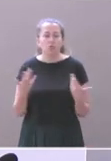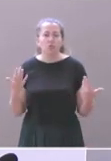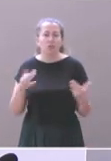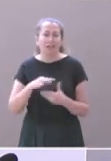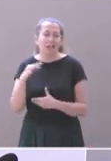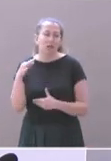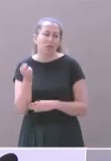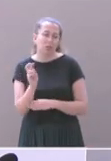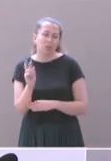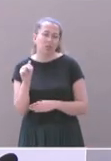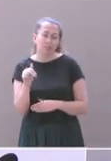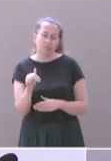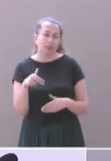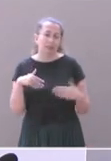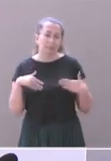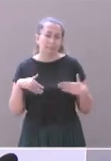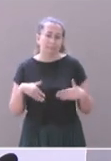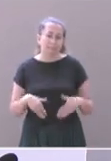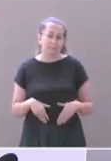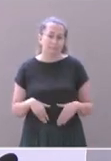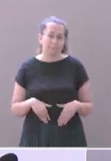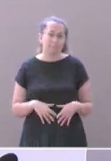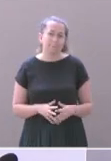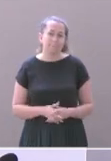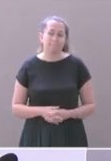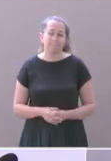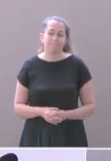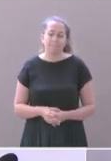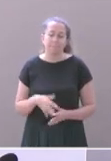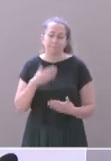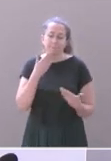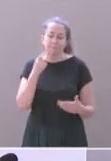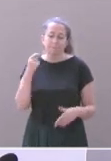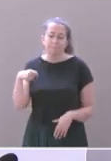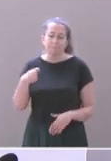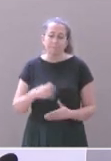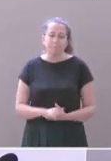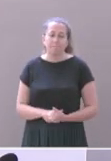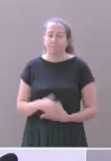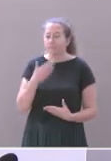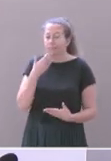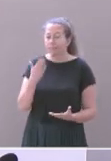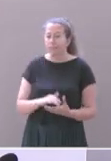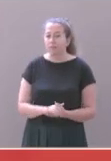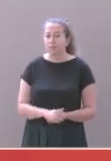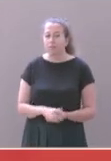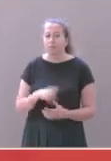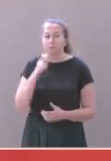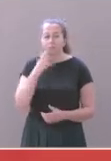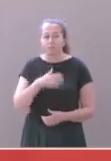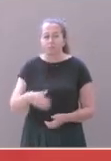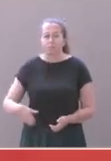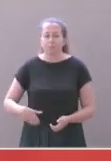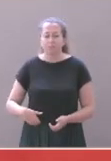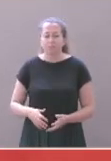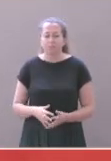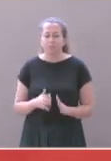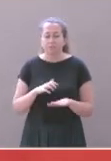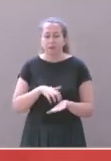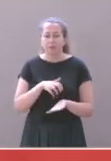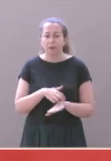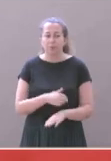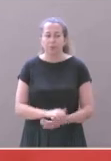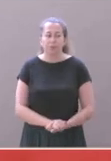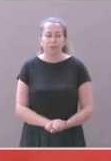qui s'abstiendront donc au moment du vote de cette délibération. Merci, Monsieur le Président. Merci. Monsieur le maire de Grabelle.